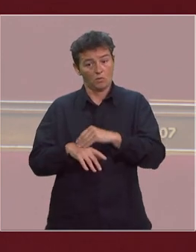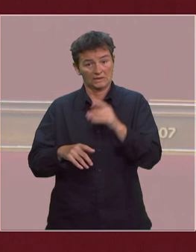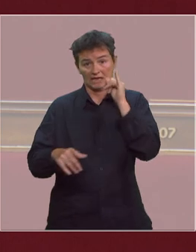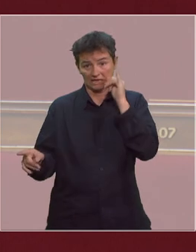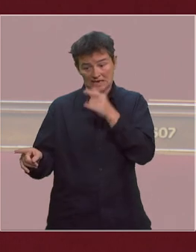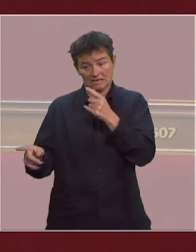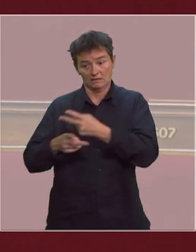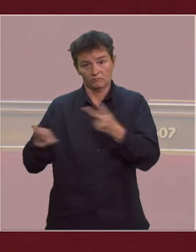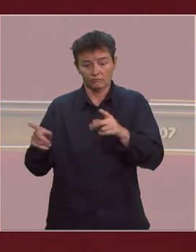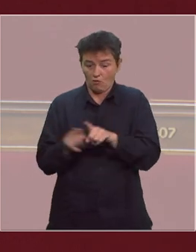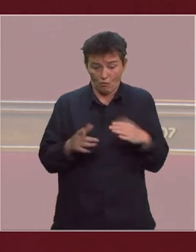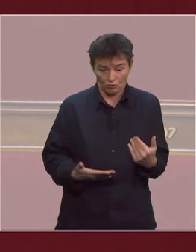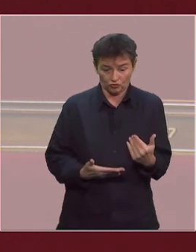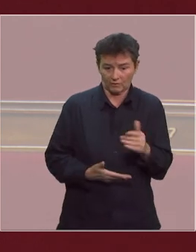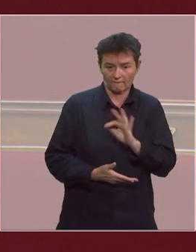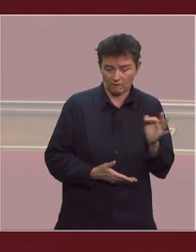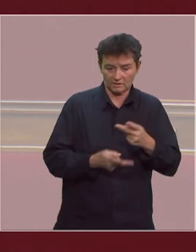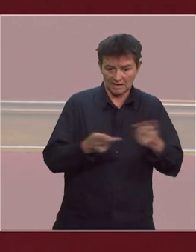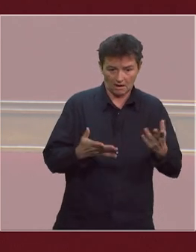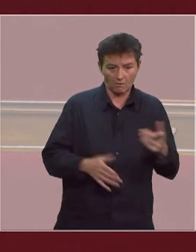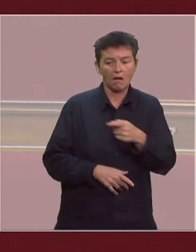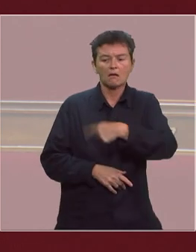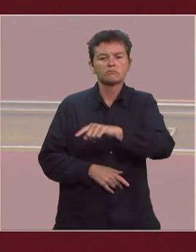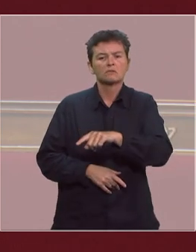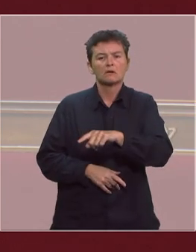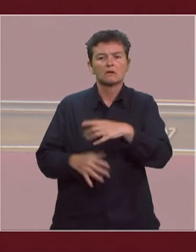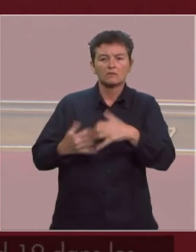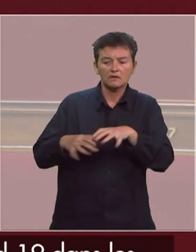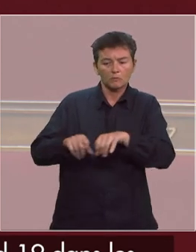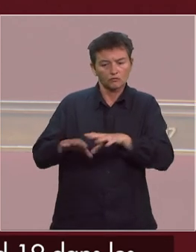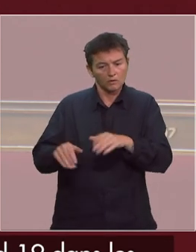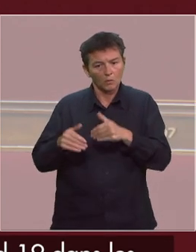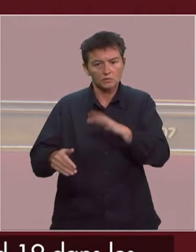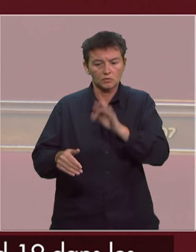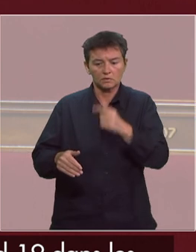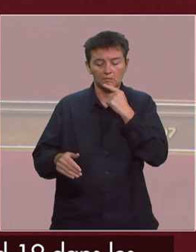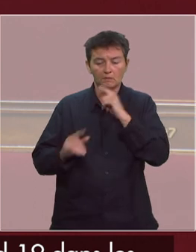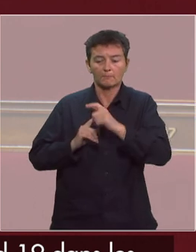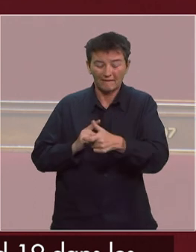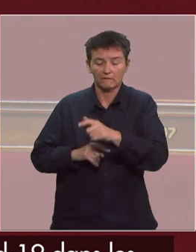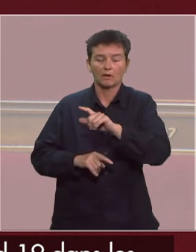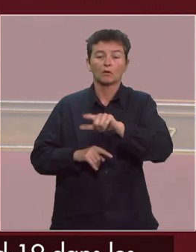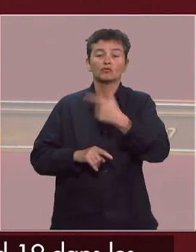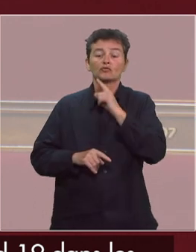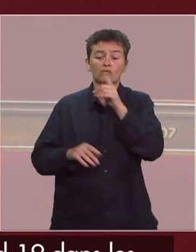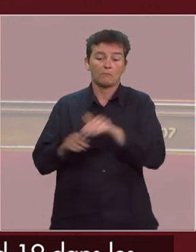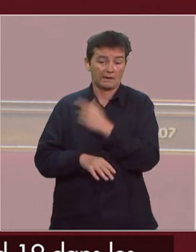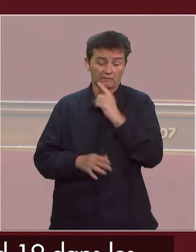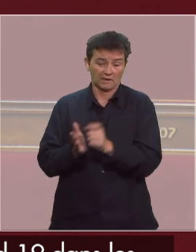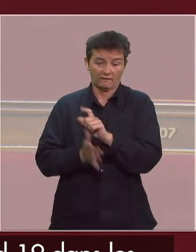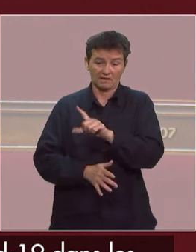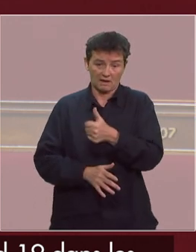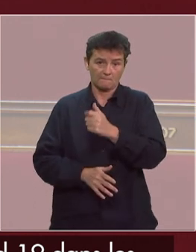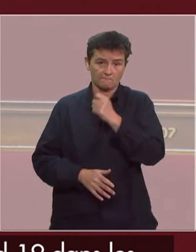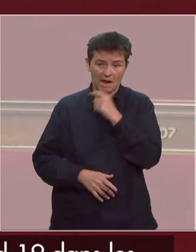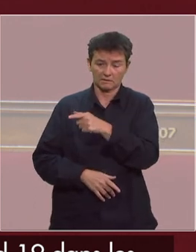déclarait, comme le gouvernement français aujourd'hui, que l'appareil productif devait continuer de fonctionner pour douze jours plus tard, le 21 mars, rattrapé par l